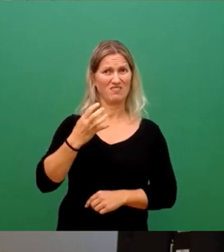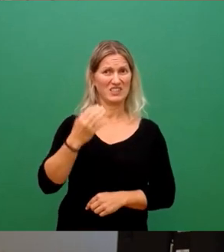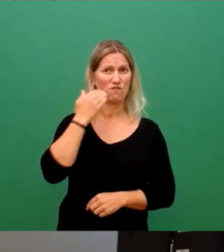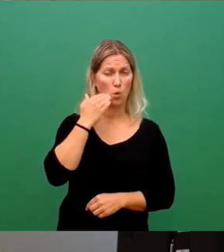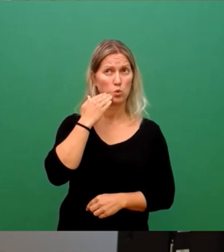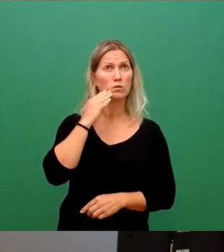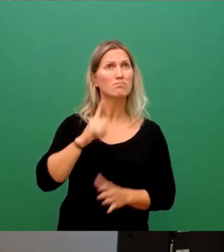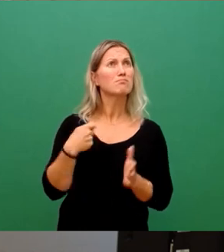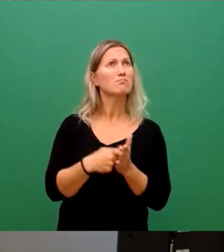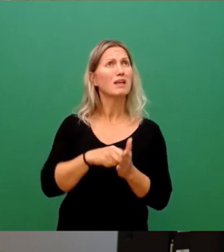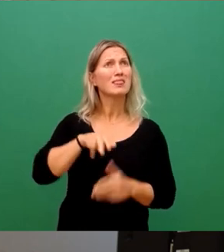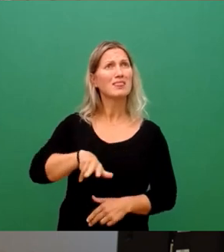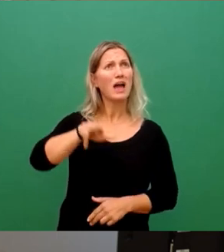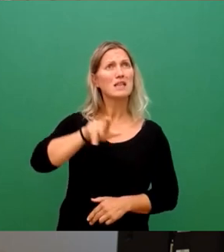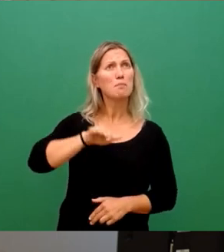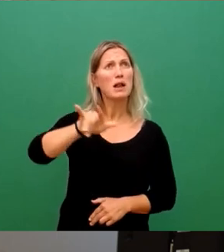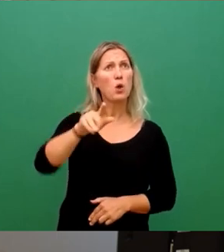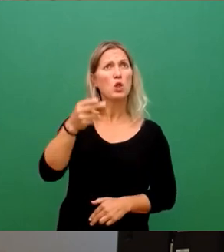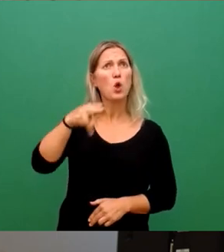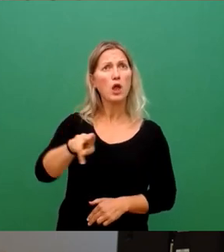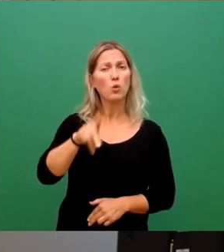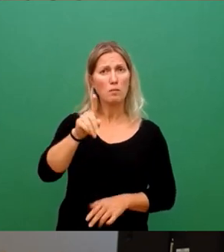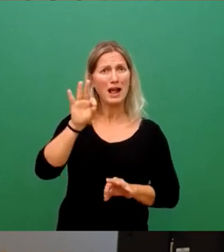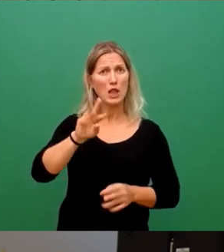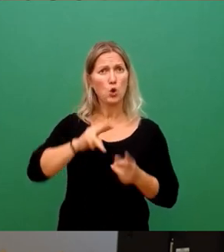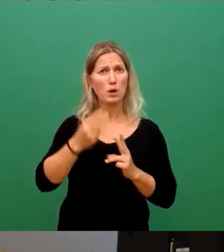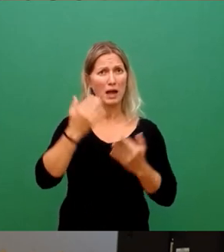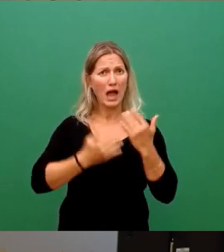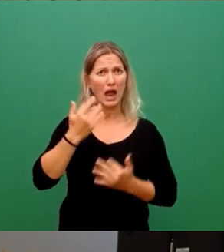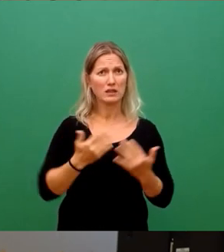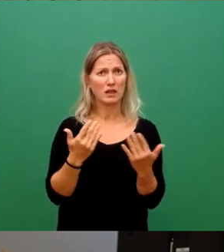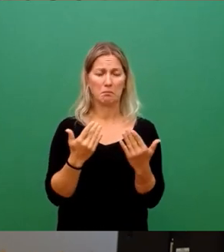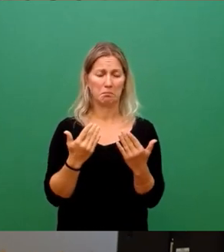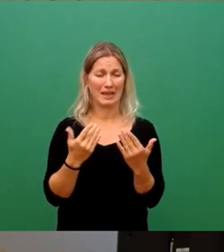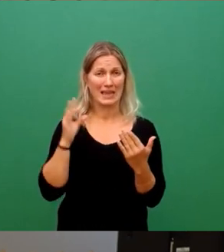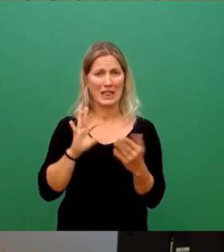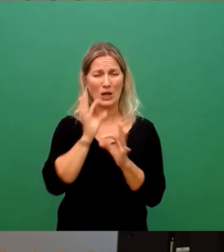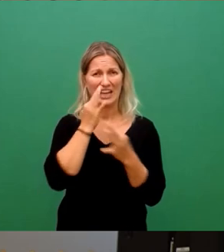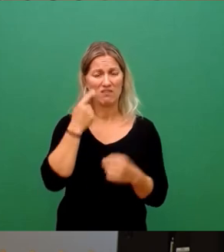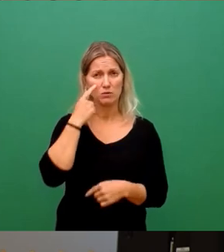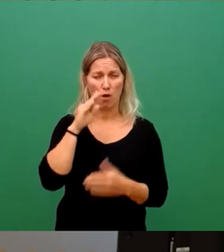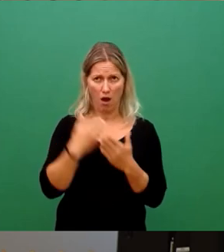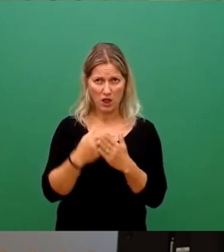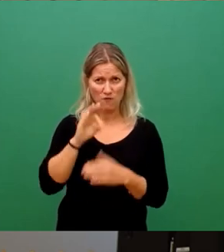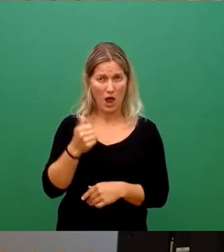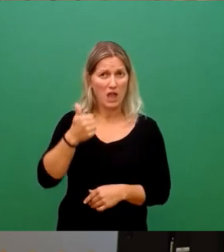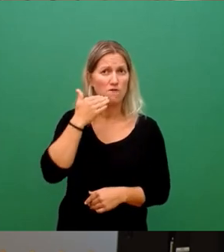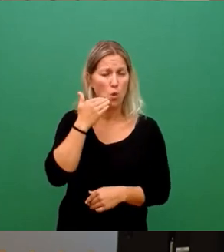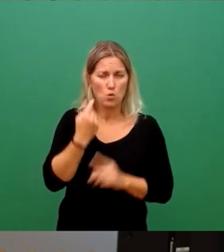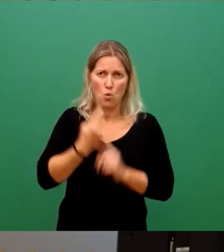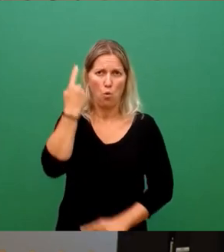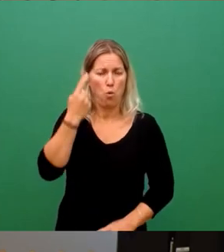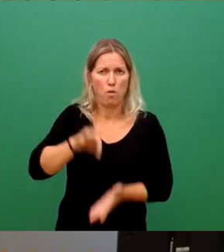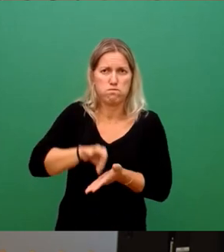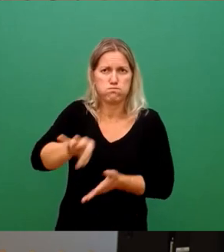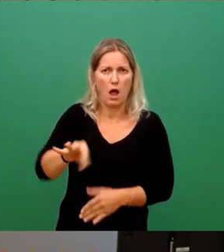Euro, ich weiß nicht, ob Thiele Wirtz da das nochmal rechnet, ich habe jetzt die Zahlen nicht parat, dann ist es eine sehr hohe Summe und dann erhebt sich einfach die Frage, kommen wir